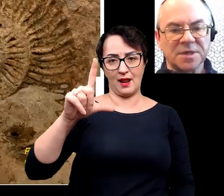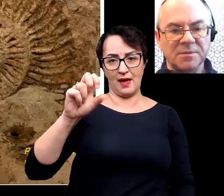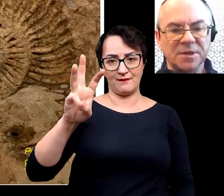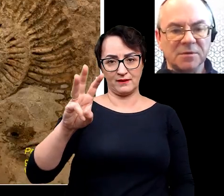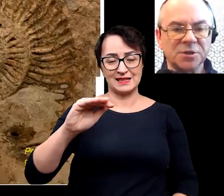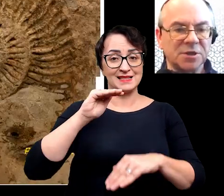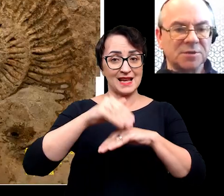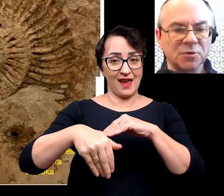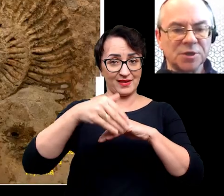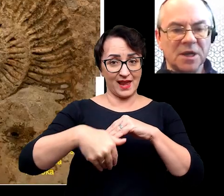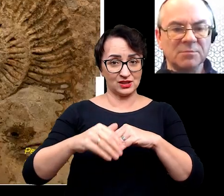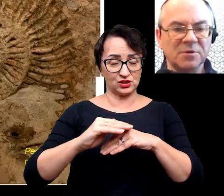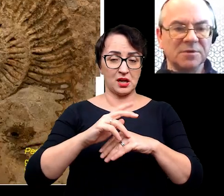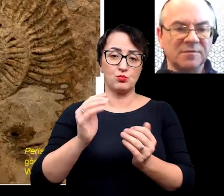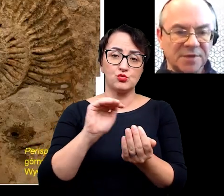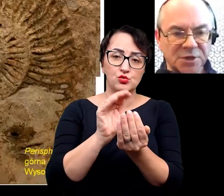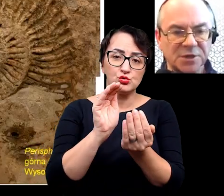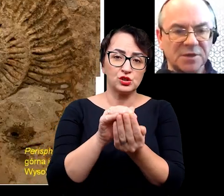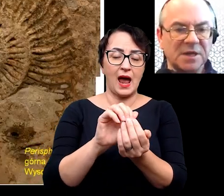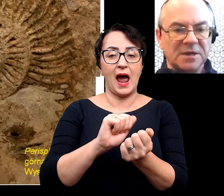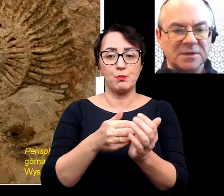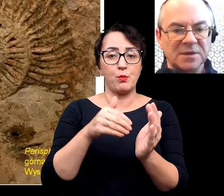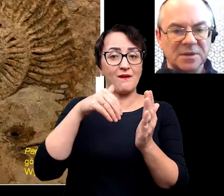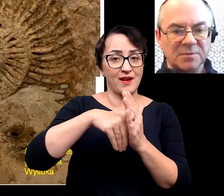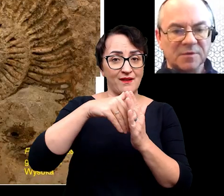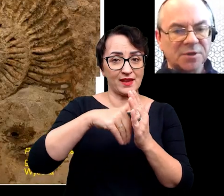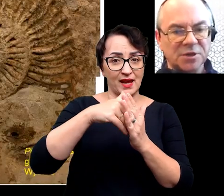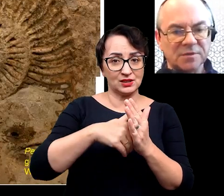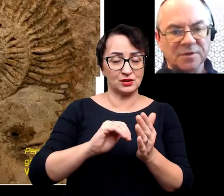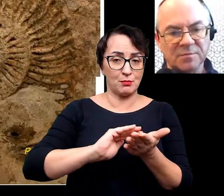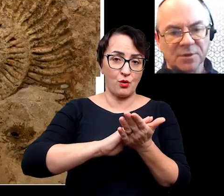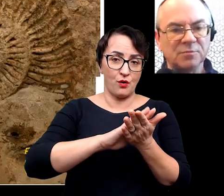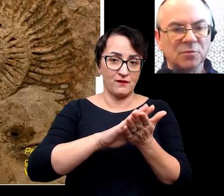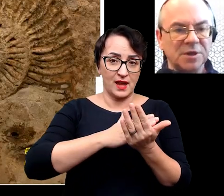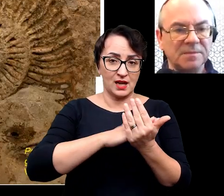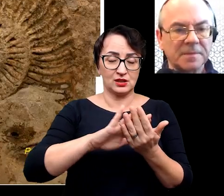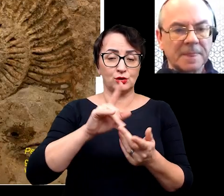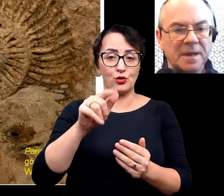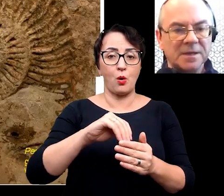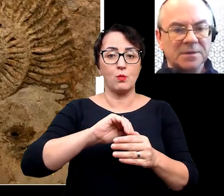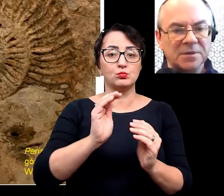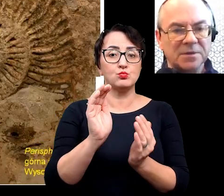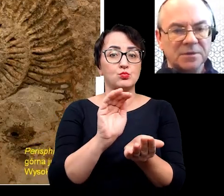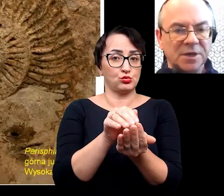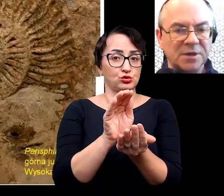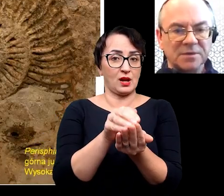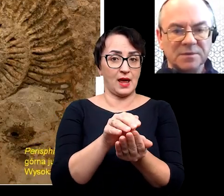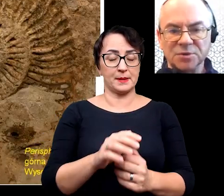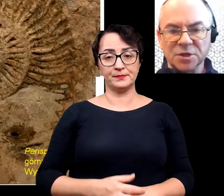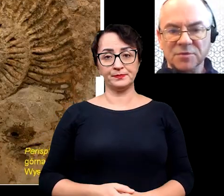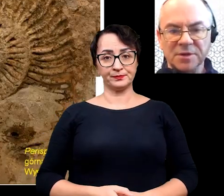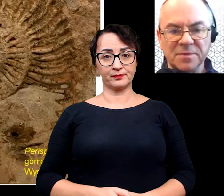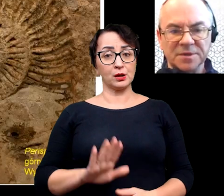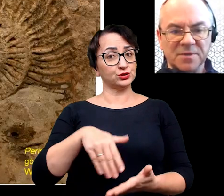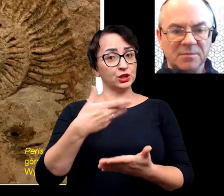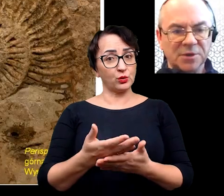jakiejś skamieniałości, jakiejś muszli albo wewnętrznej powierzchni, w tym wypadku muszli. Tutaj